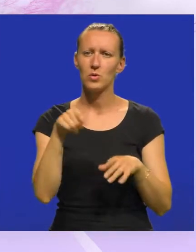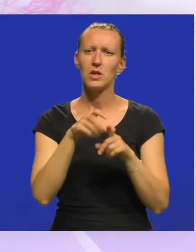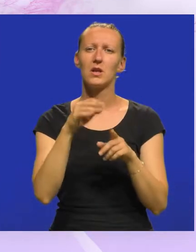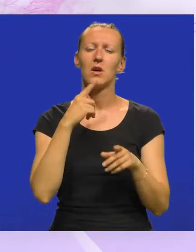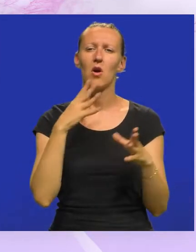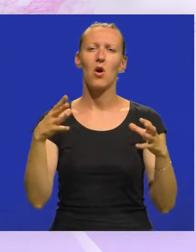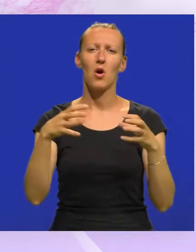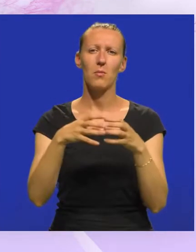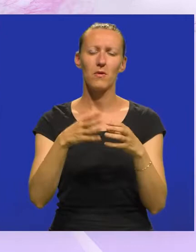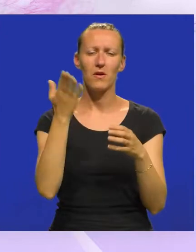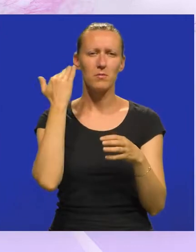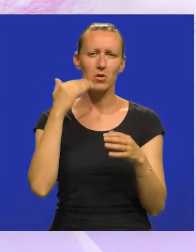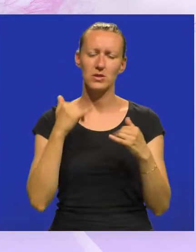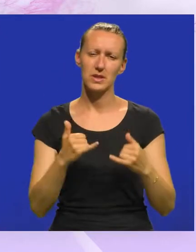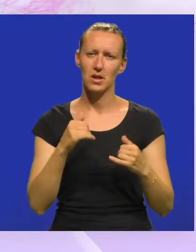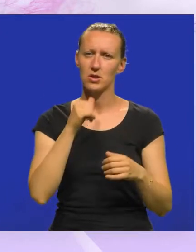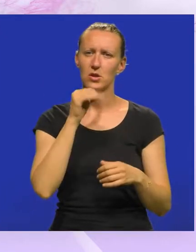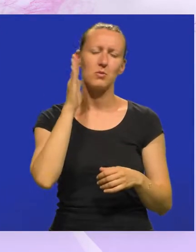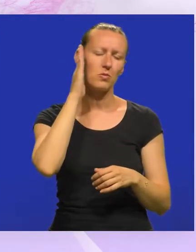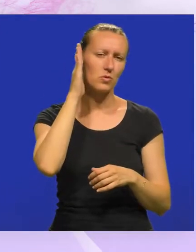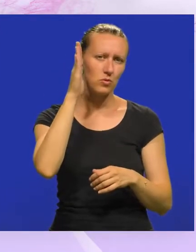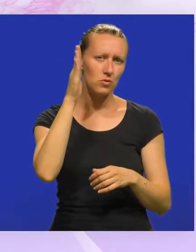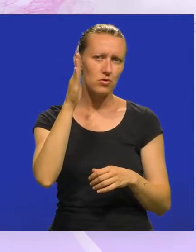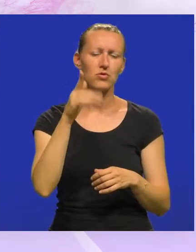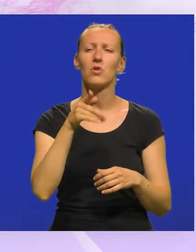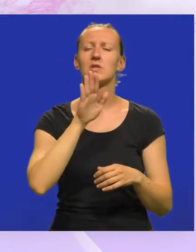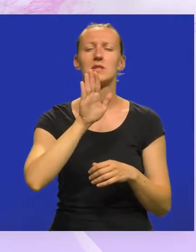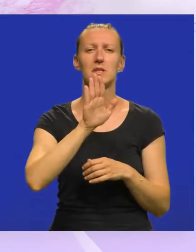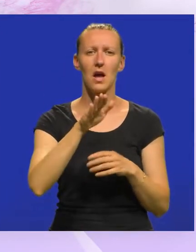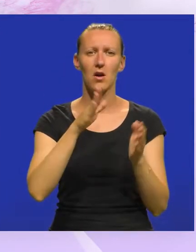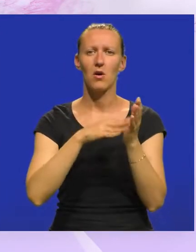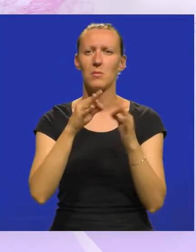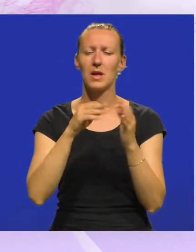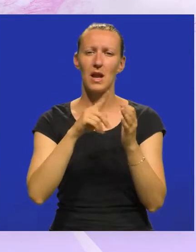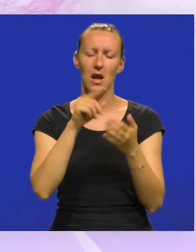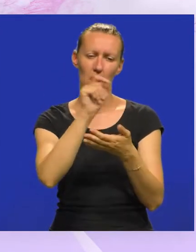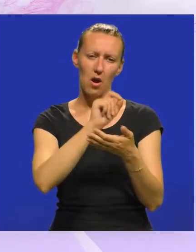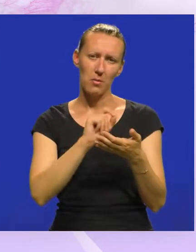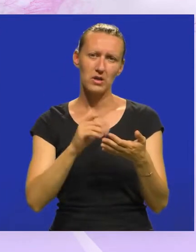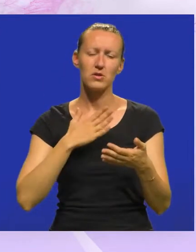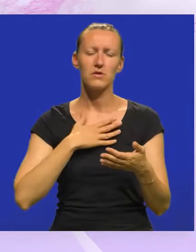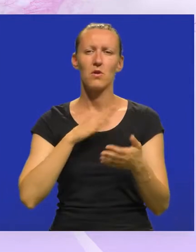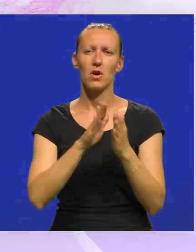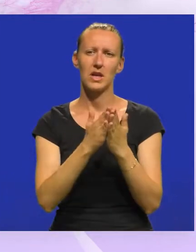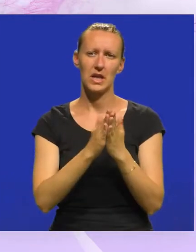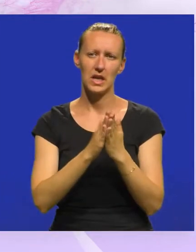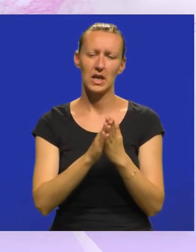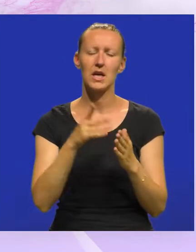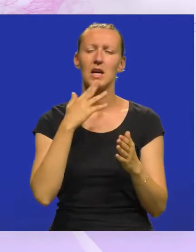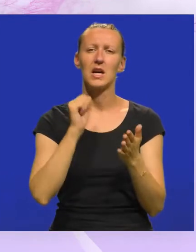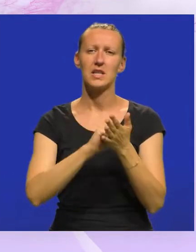dijelo koje obuhvaća prošlost, sadašnjost i budućnost, tako Nelida Milani opisuje svoju trilogiju.